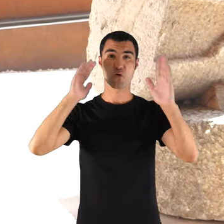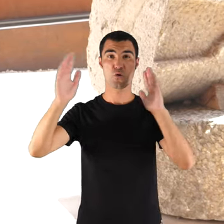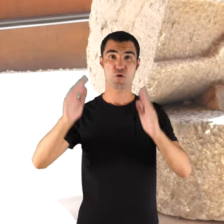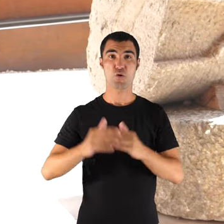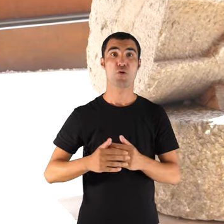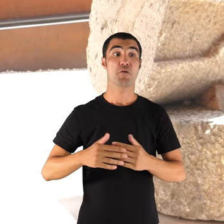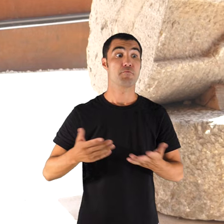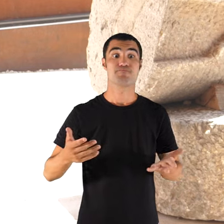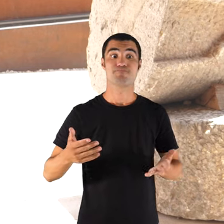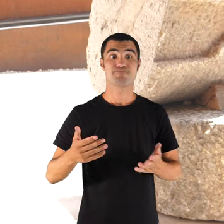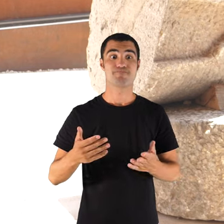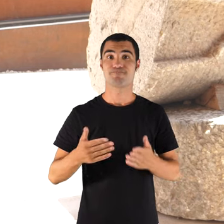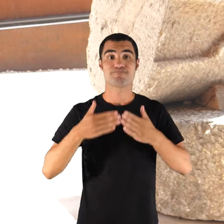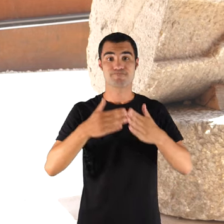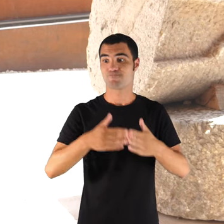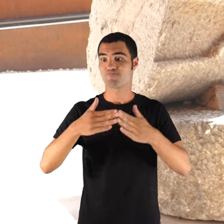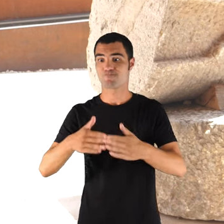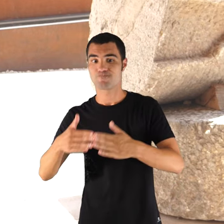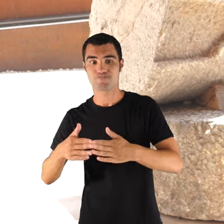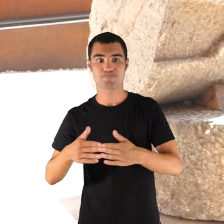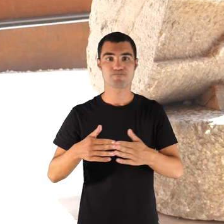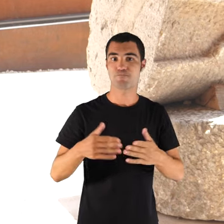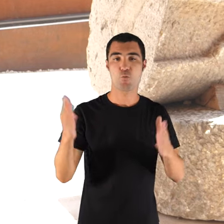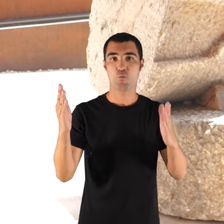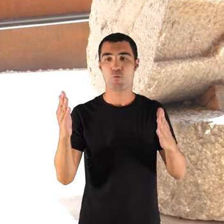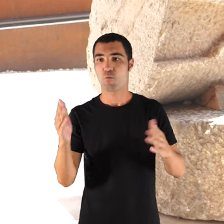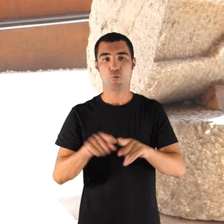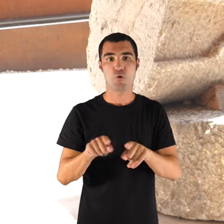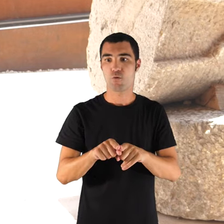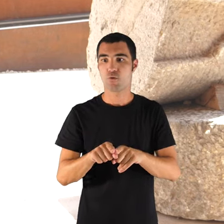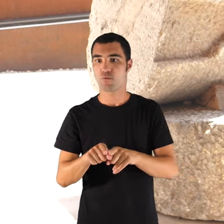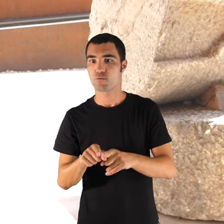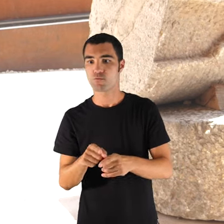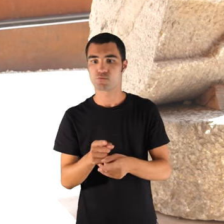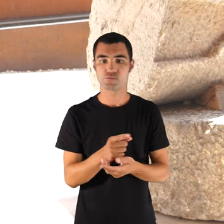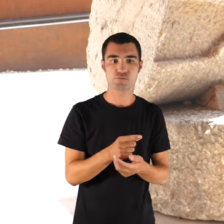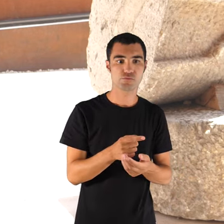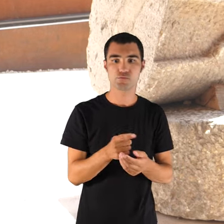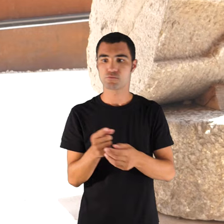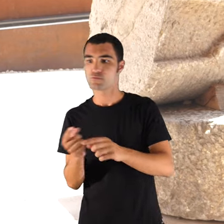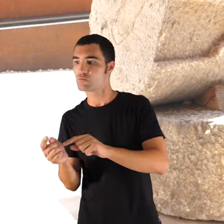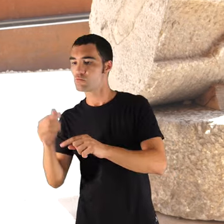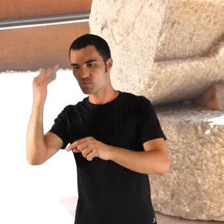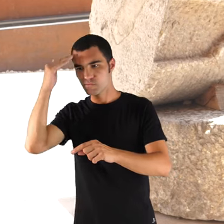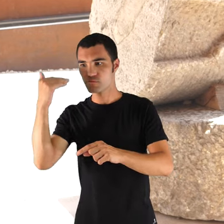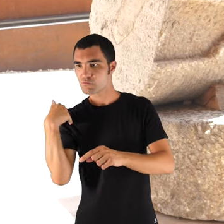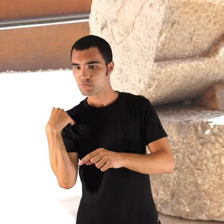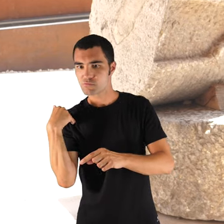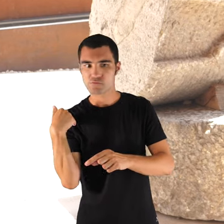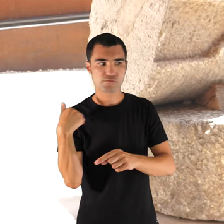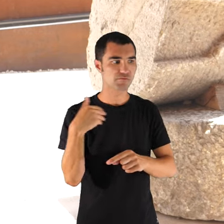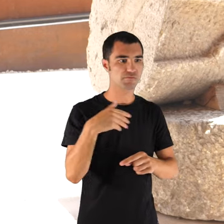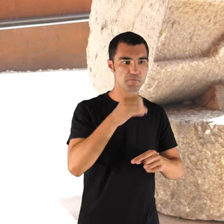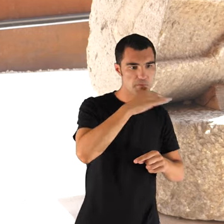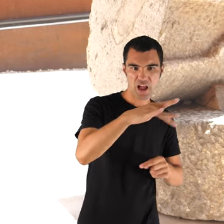no hi havia relació de pagès alemany o